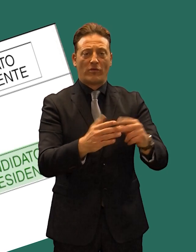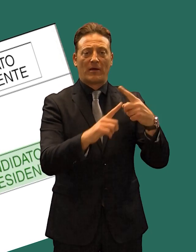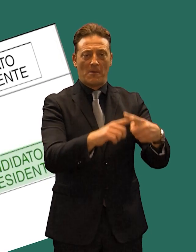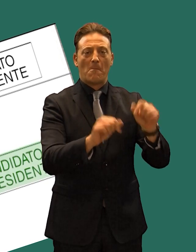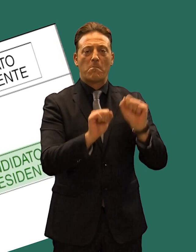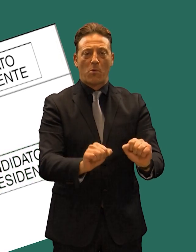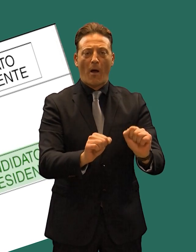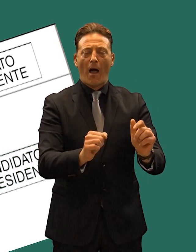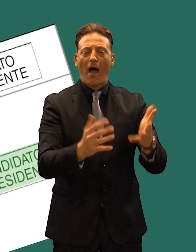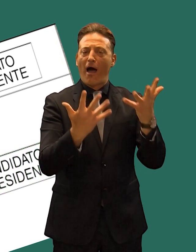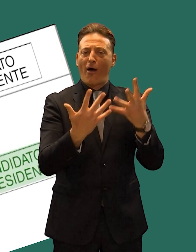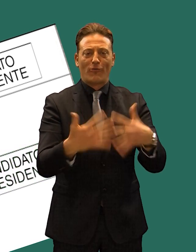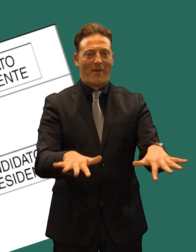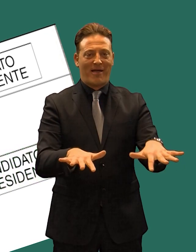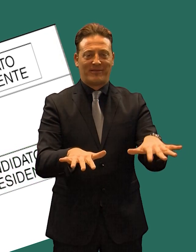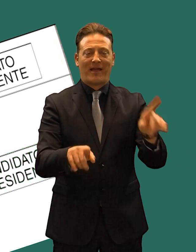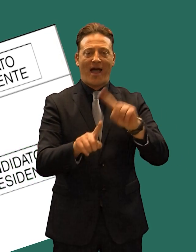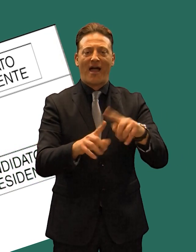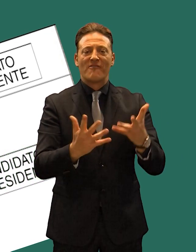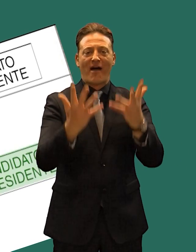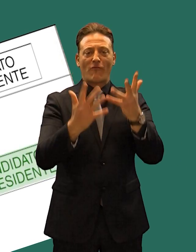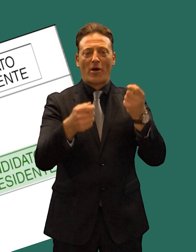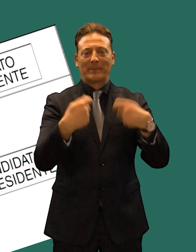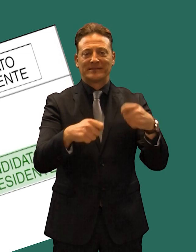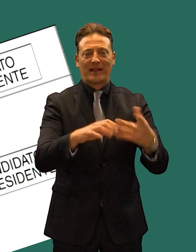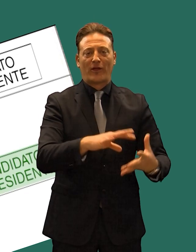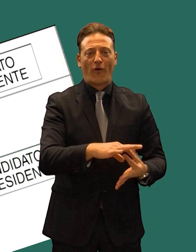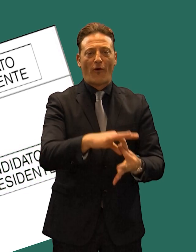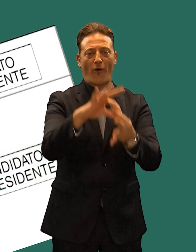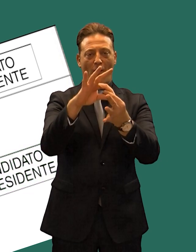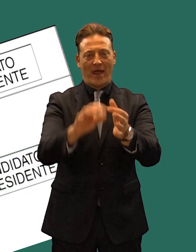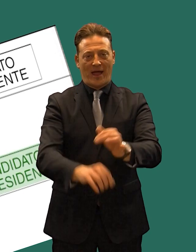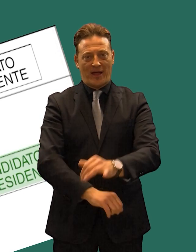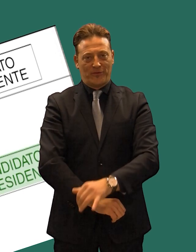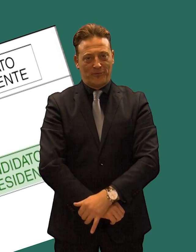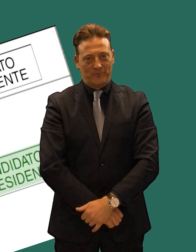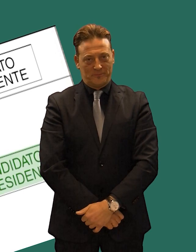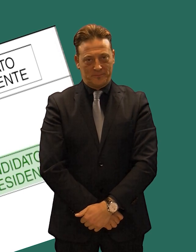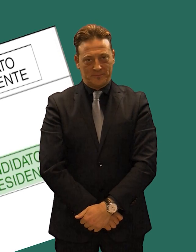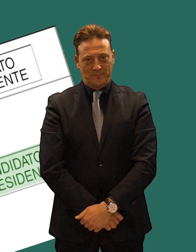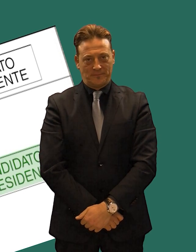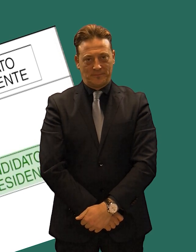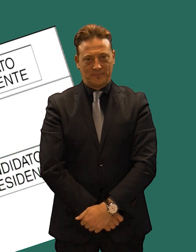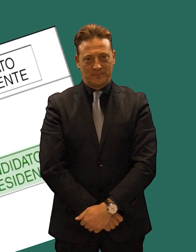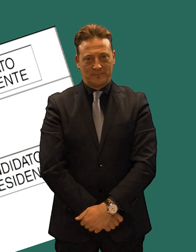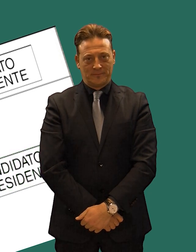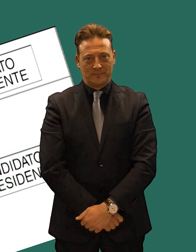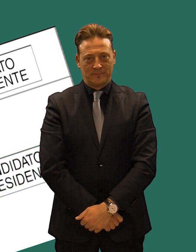In questo caso il voto si intende espresso anche a favore del candidato presidente a essa collegato.